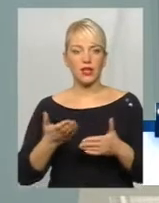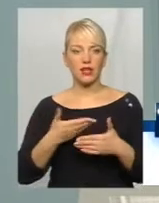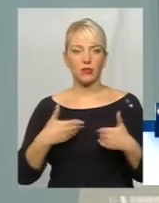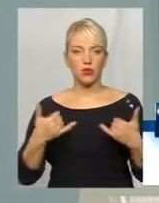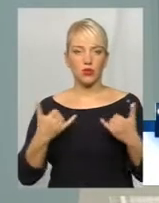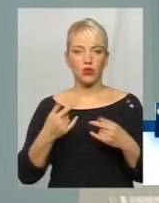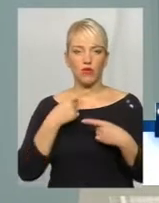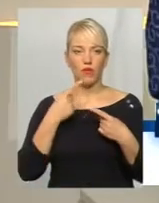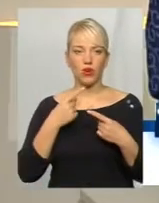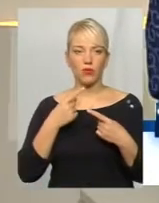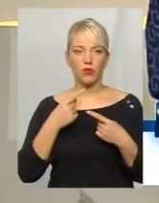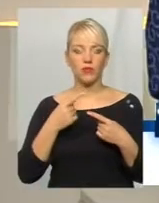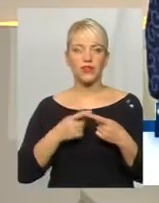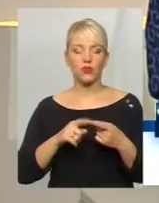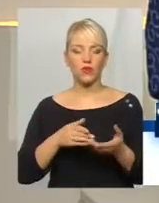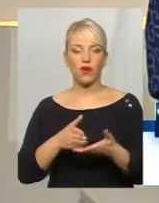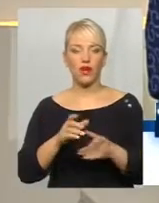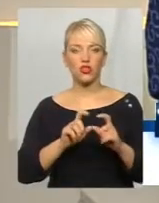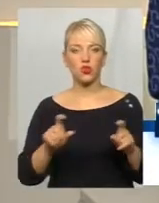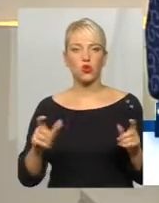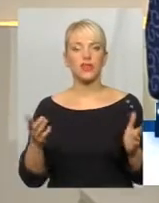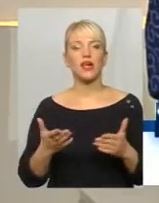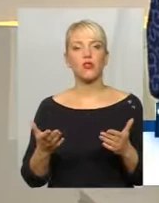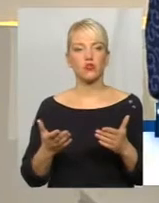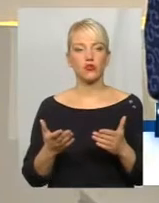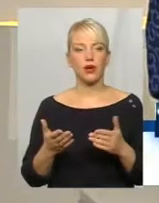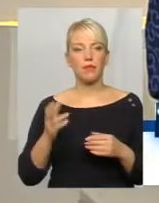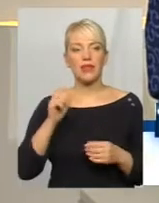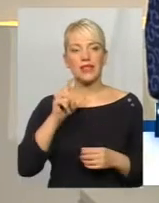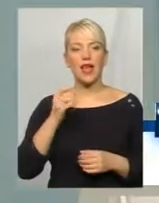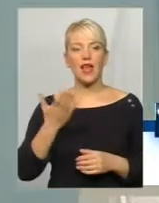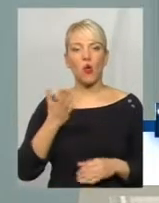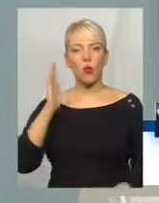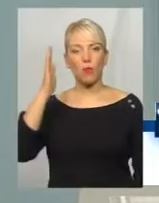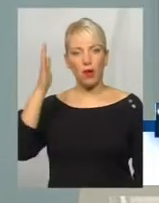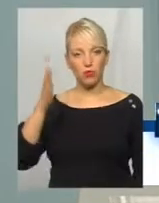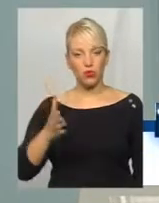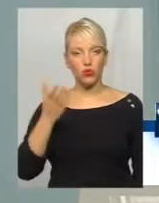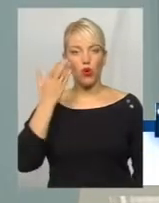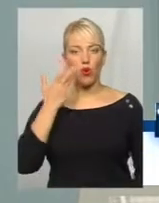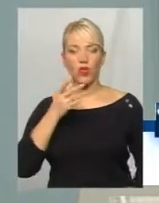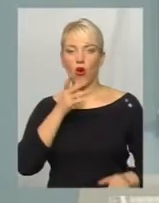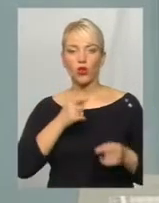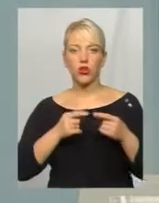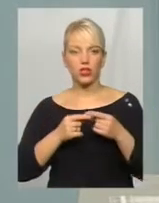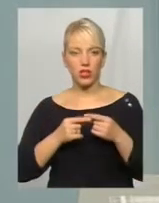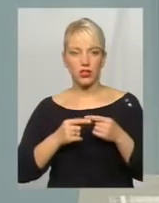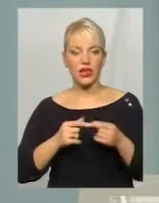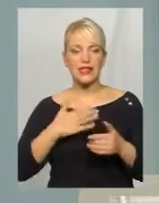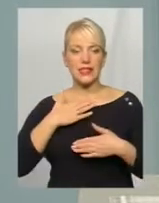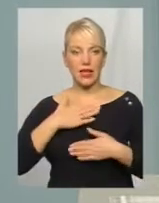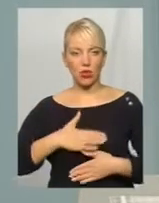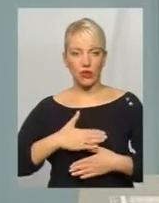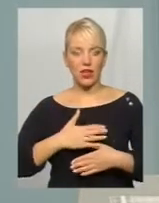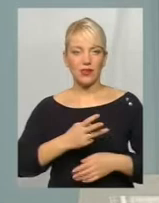сьогодні говоримо, той варіант школи, за якою майбутнє, коли одночасно задовільняється